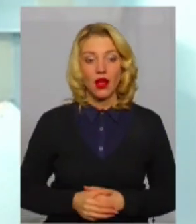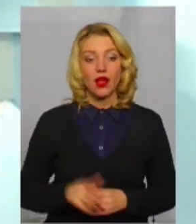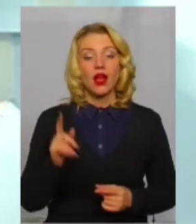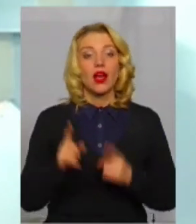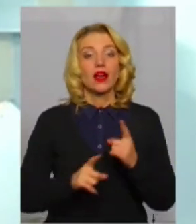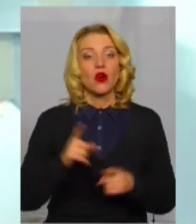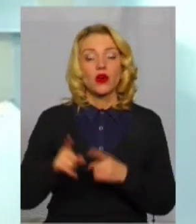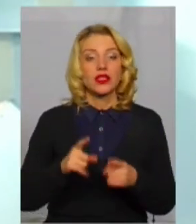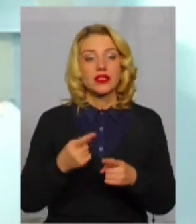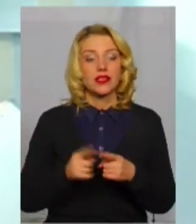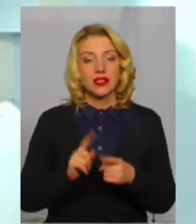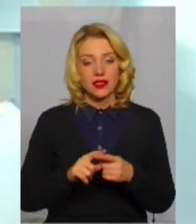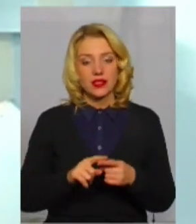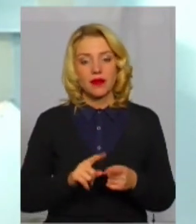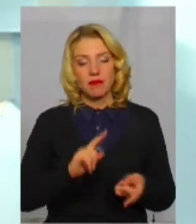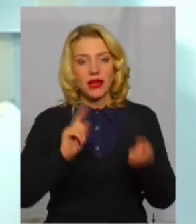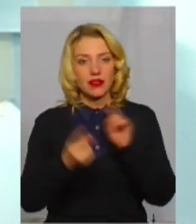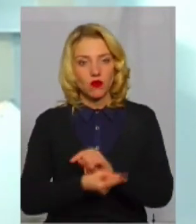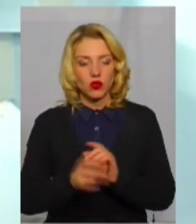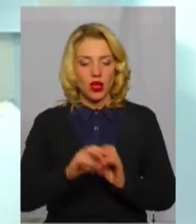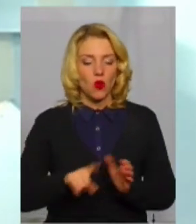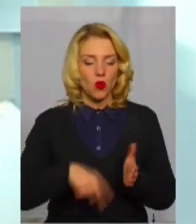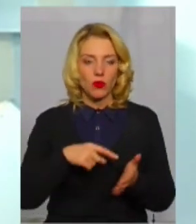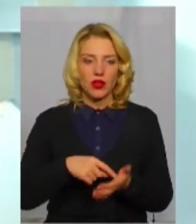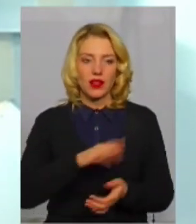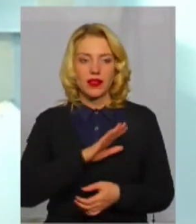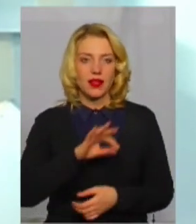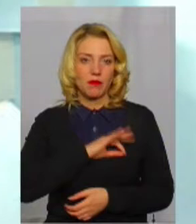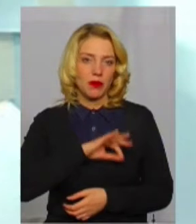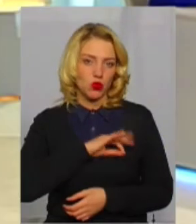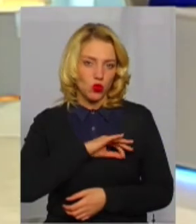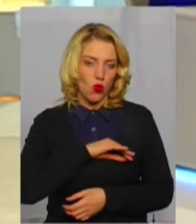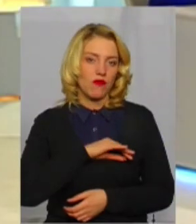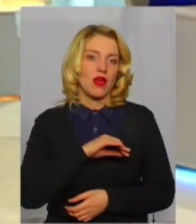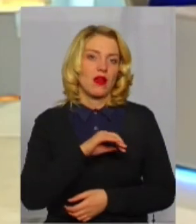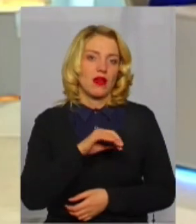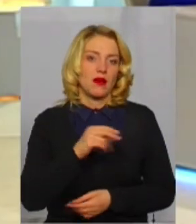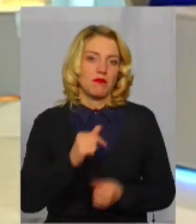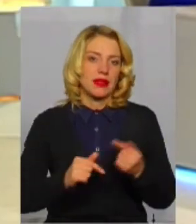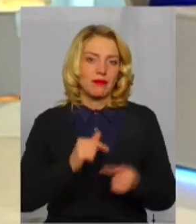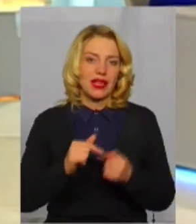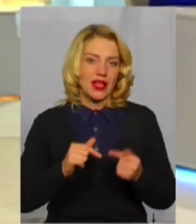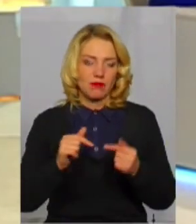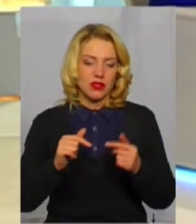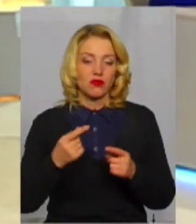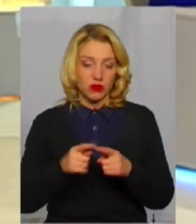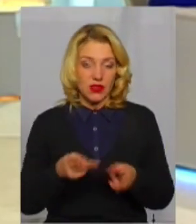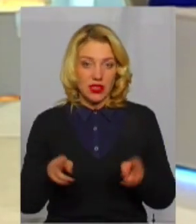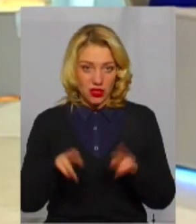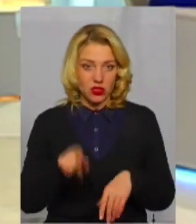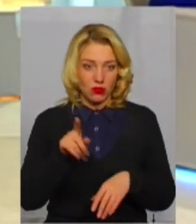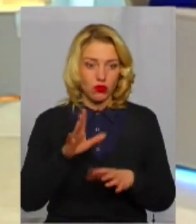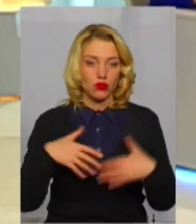Реорганізація – це перетворення його в комунальне неприбуткове підприємство. Так, сьогодні це роблять всі. Це діти,